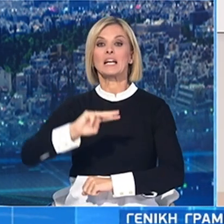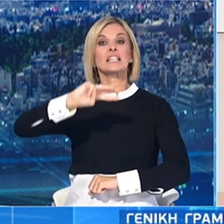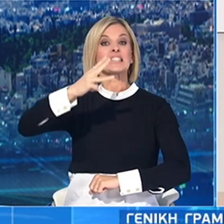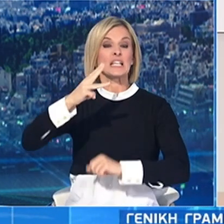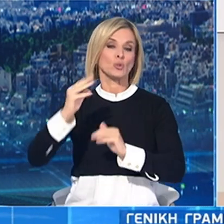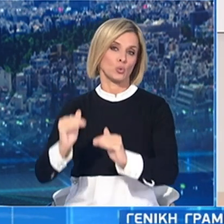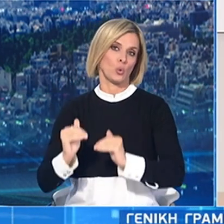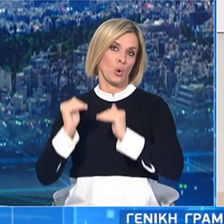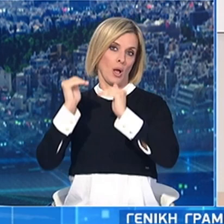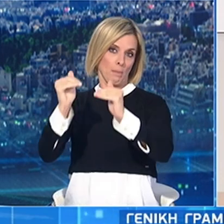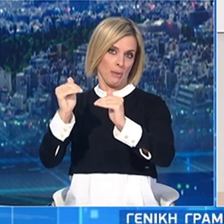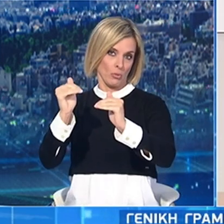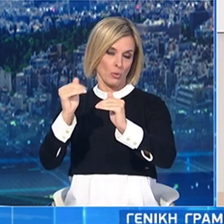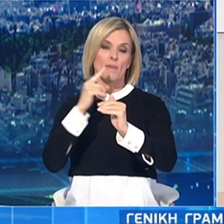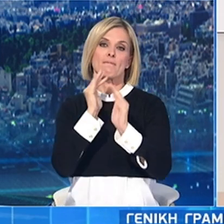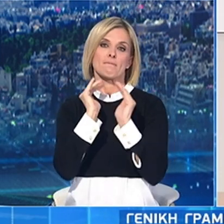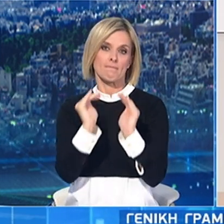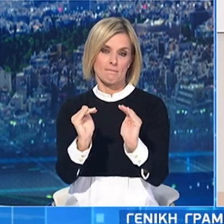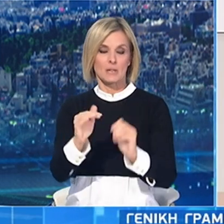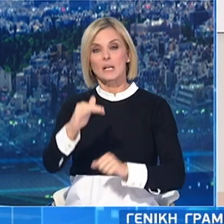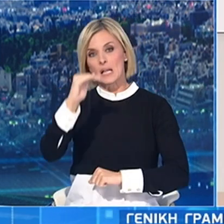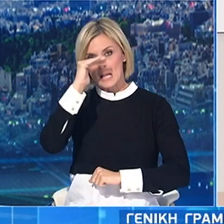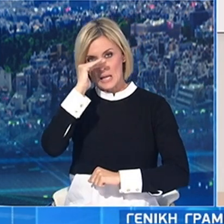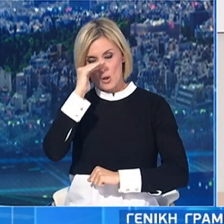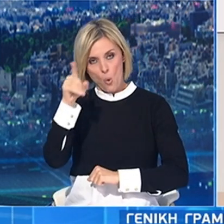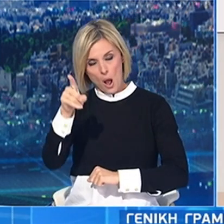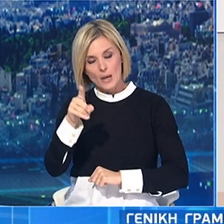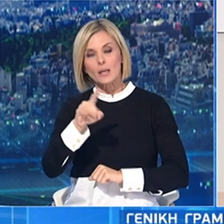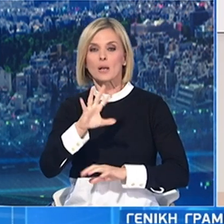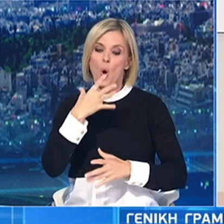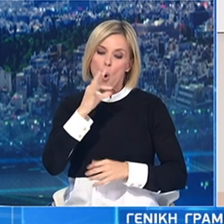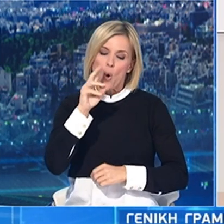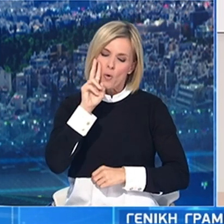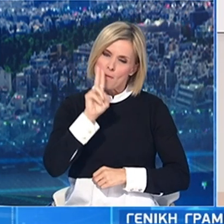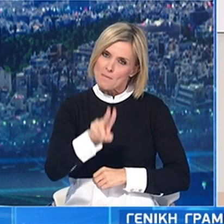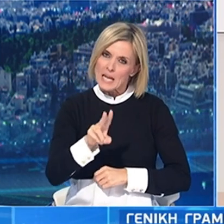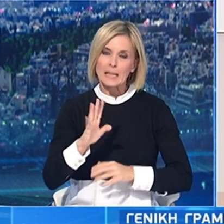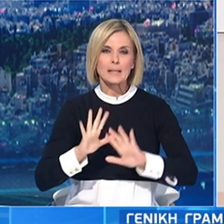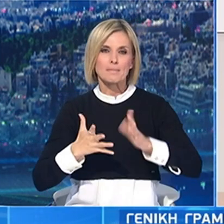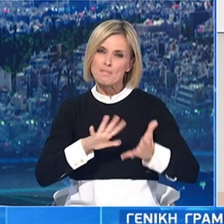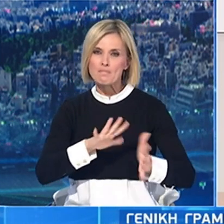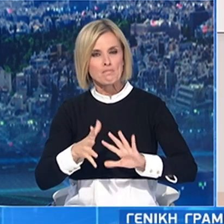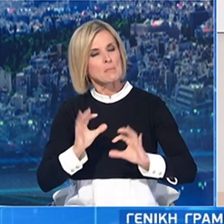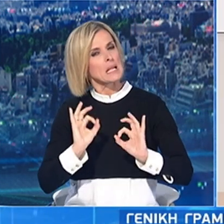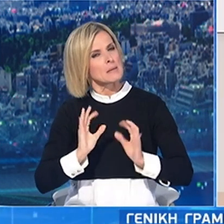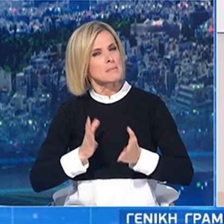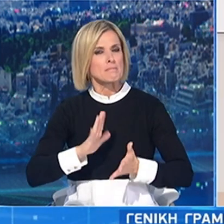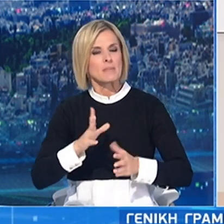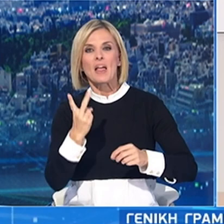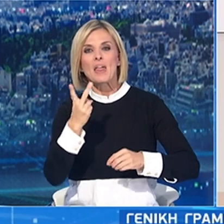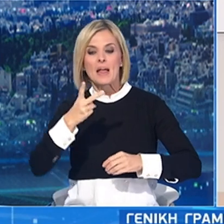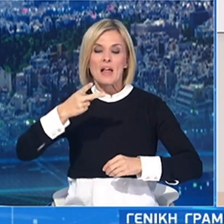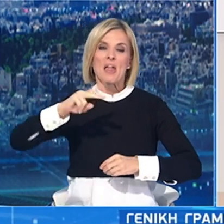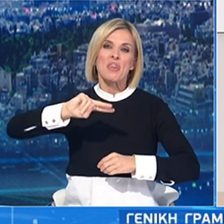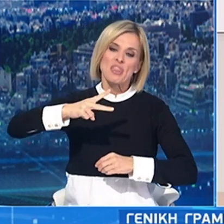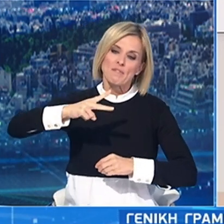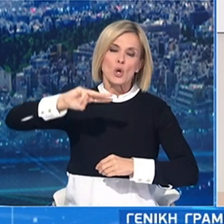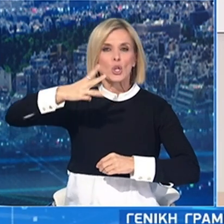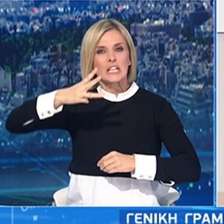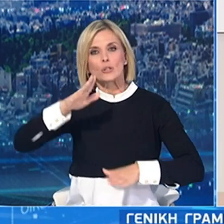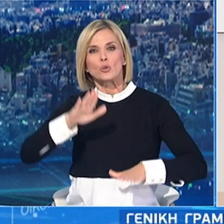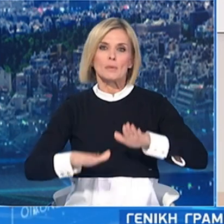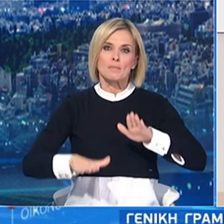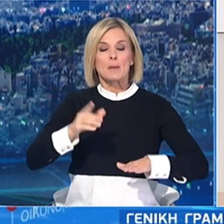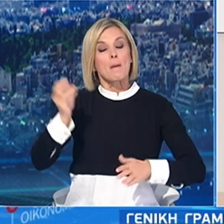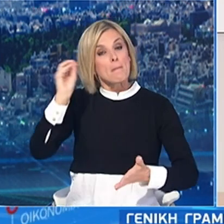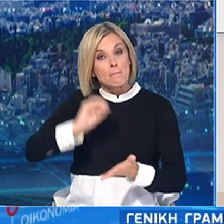αυξημένης επιτήρησης παραμένουν τα Γιάννενα μια και οι δείκτες επικινδυνότητας είναι οριακοί μεταξύ των δύο επίπεδων και η κατάσταση θα